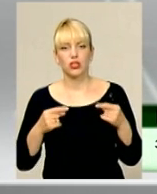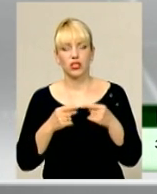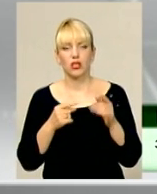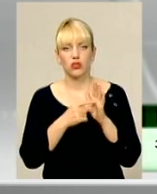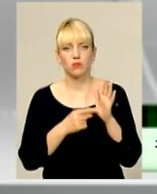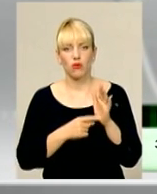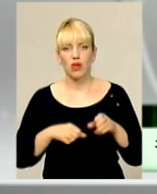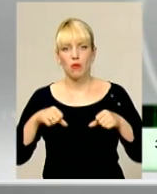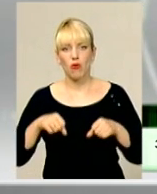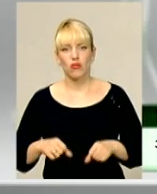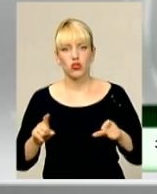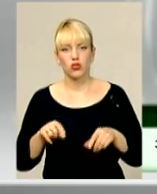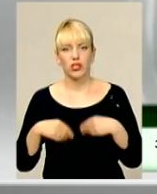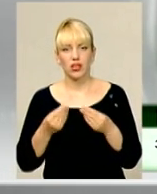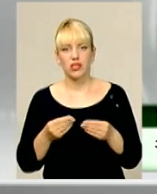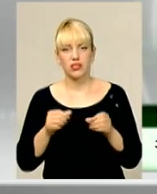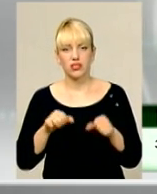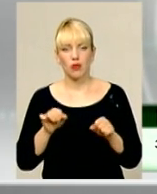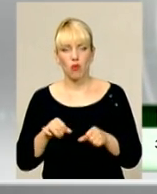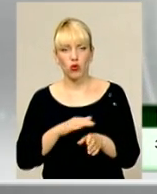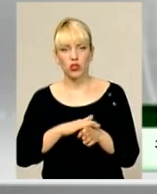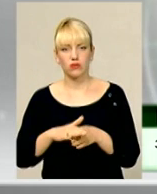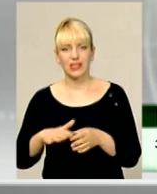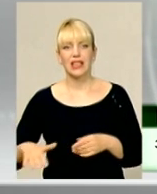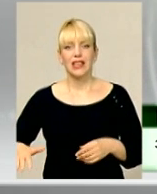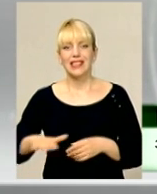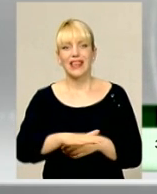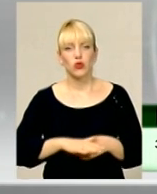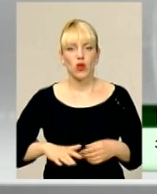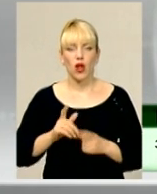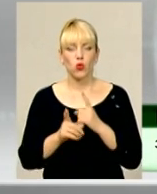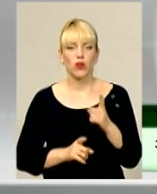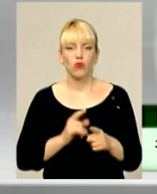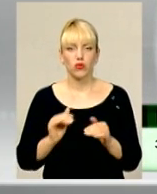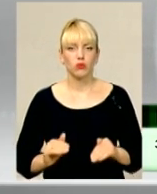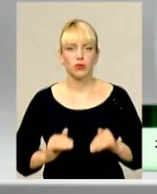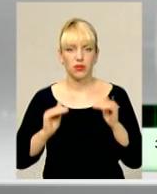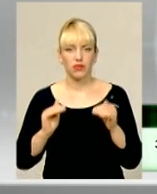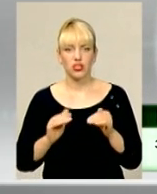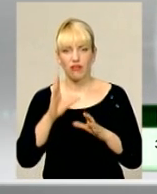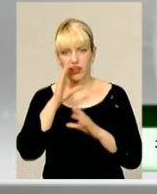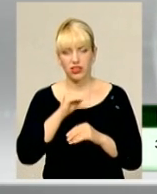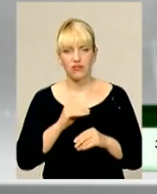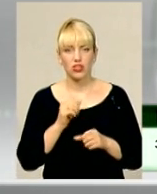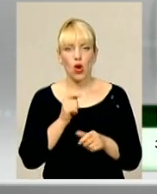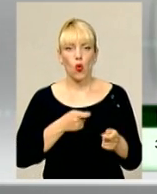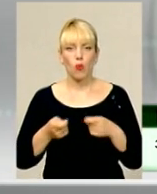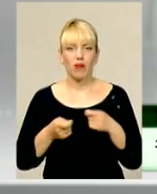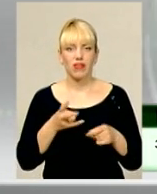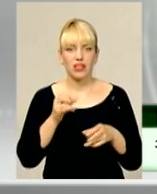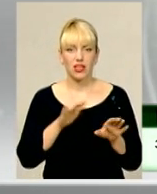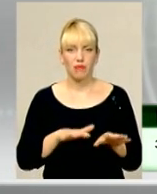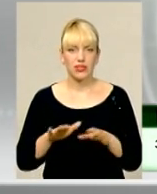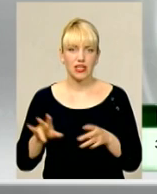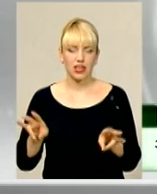повноважень, що надасть змогу реалізувати адміністративну територіальну реформу і підвищити ефективність управління на місцях. І не треба поєднувати